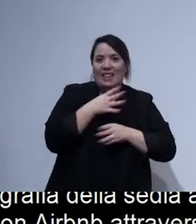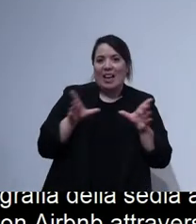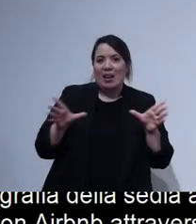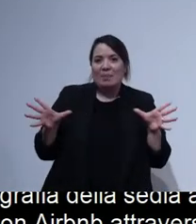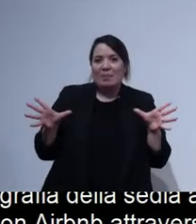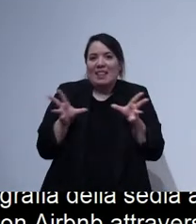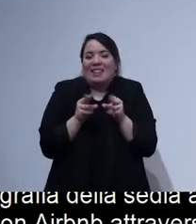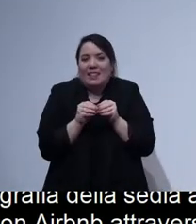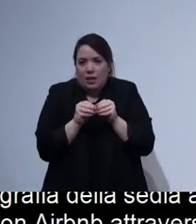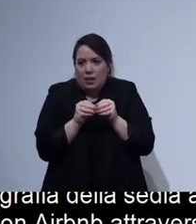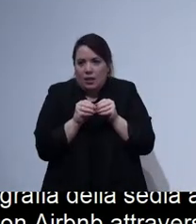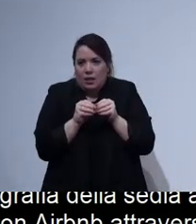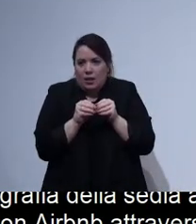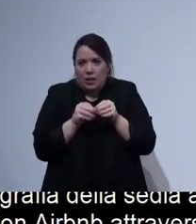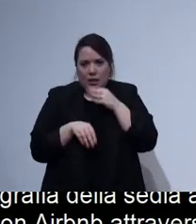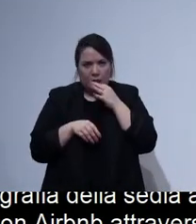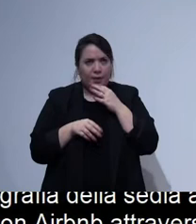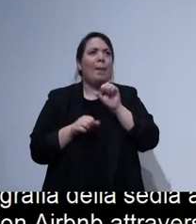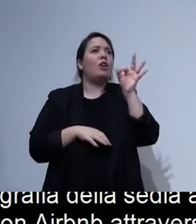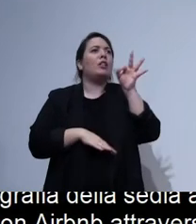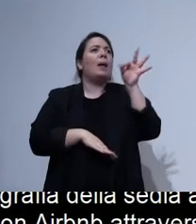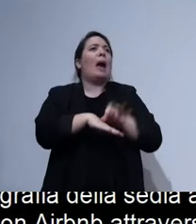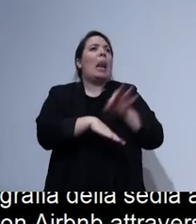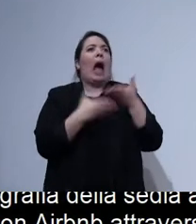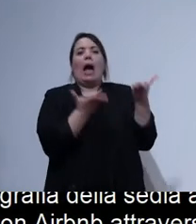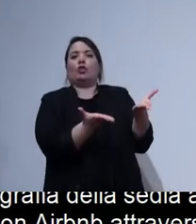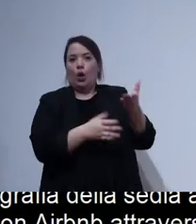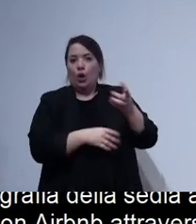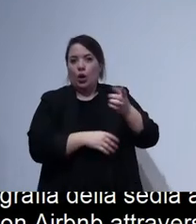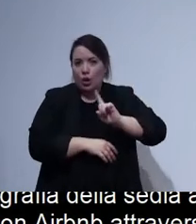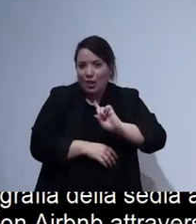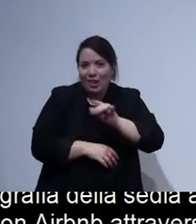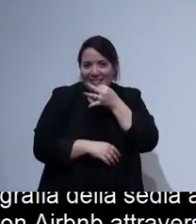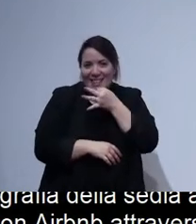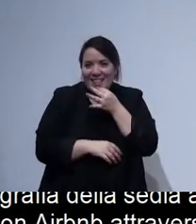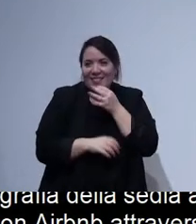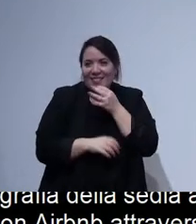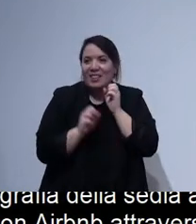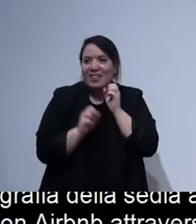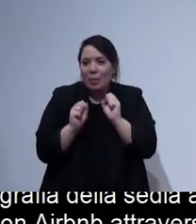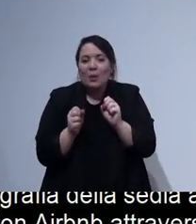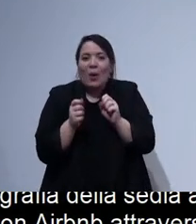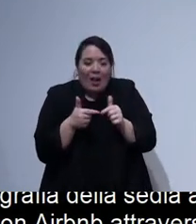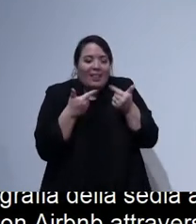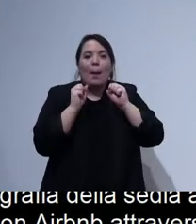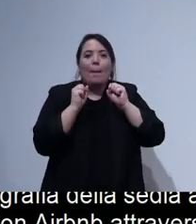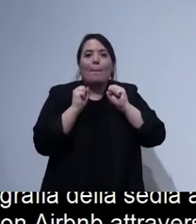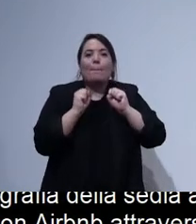vuol dire ospedalizzare, ma vuol dire creare alternative e